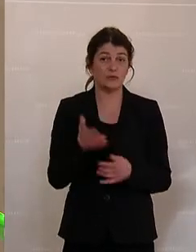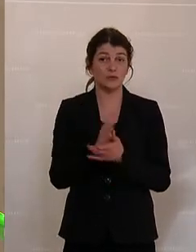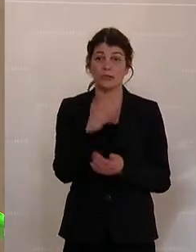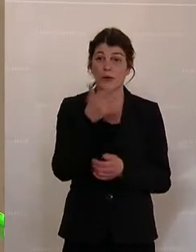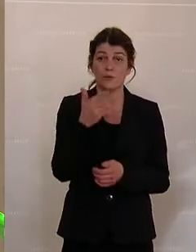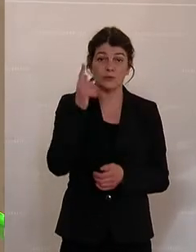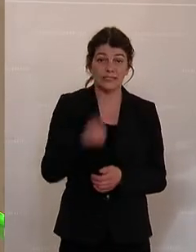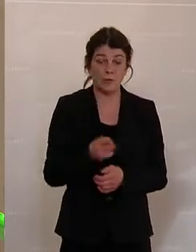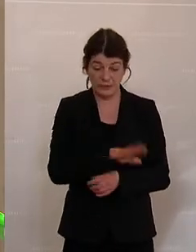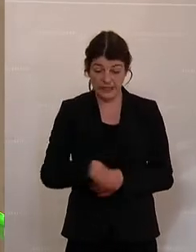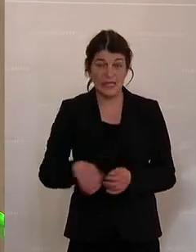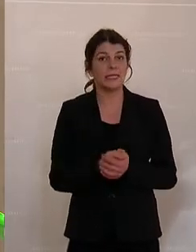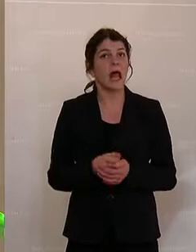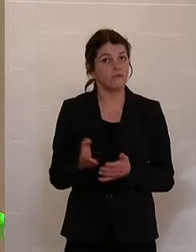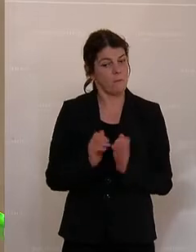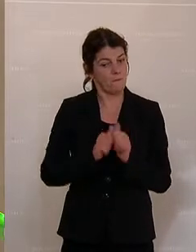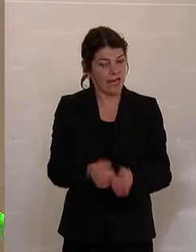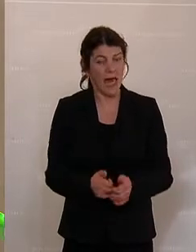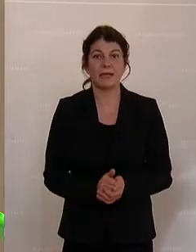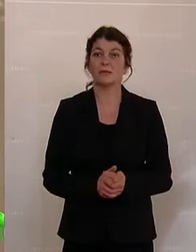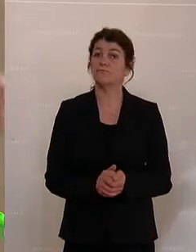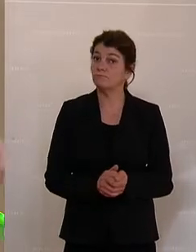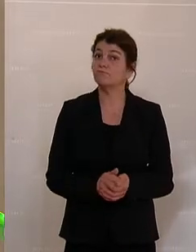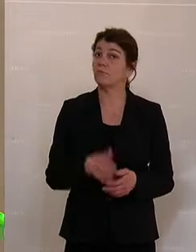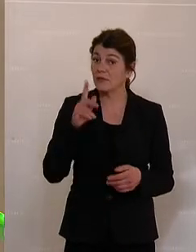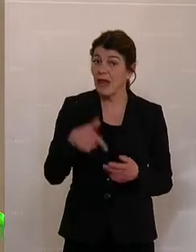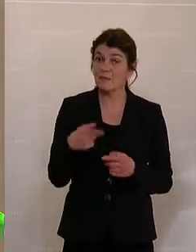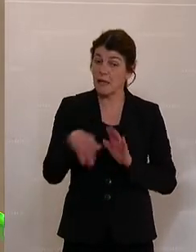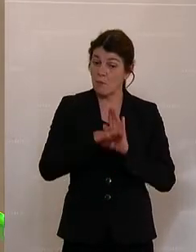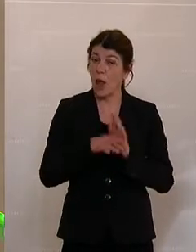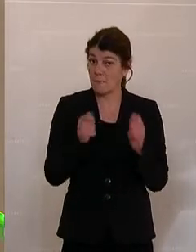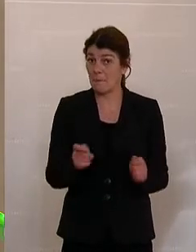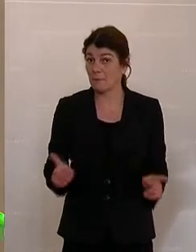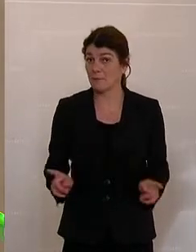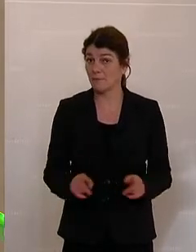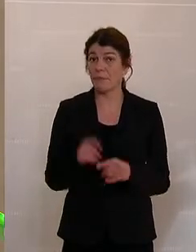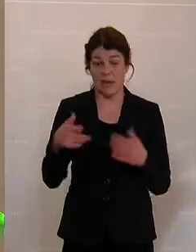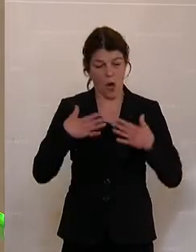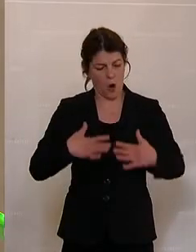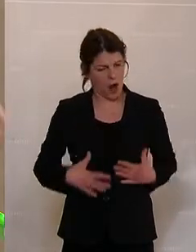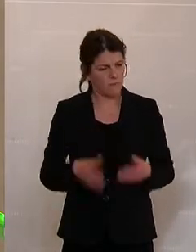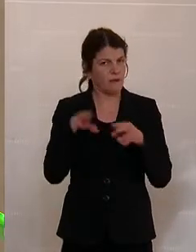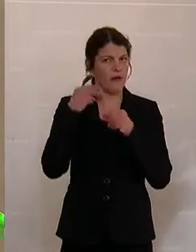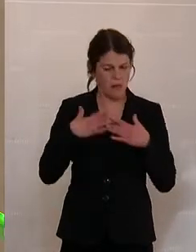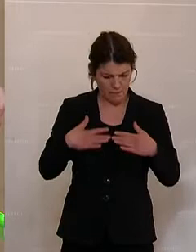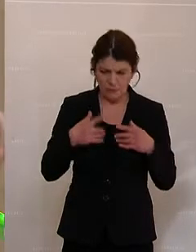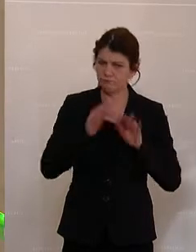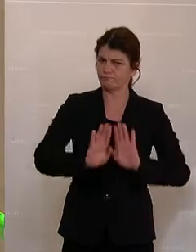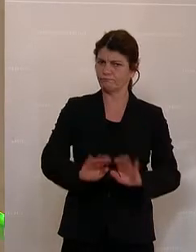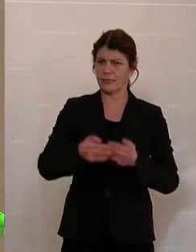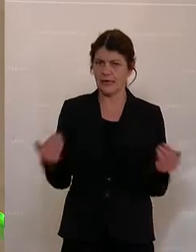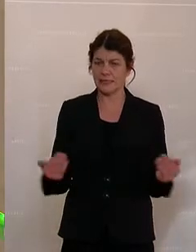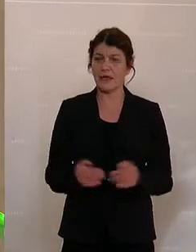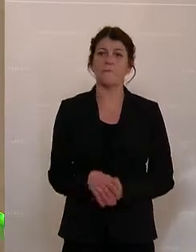.000 Kinder hier begleitet haben, damit es dieses Programm gibt, den Körper wahrzunehmen, sich abzugrenzen, kleinen